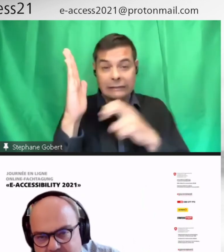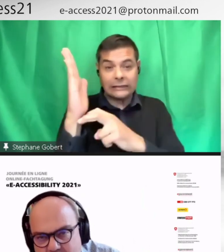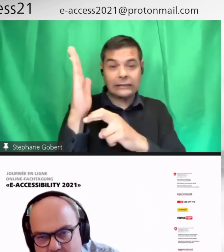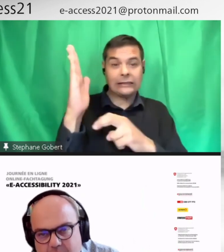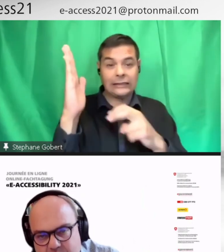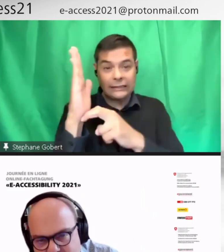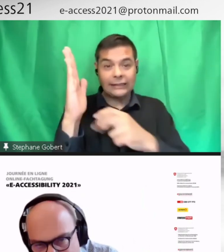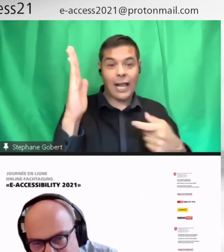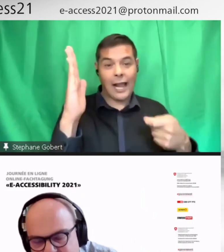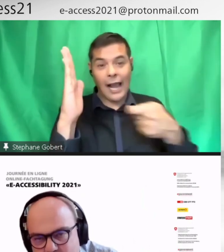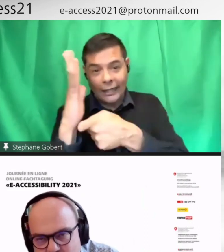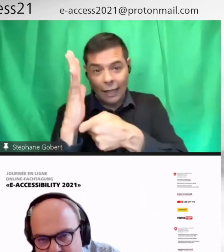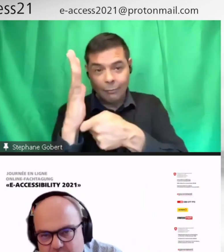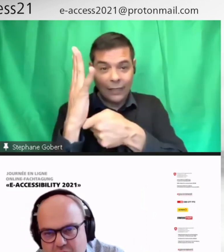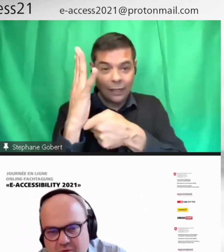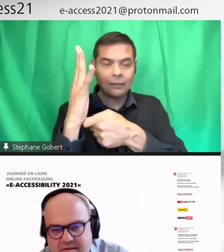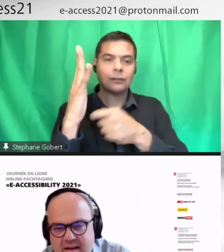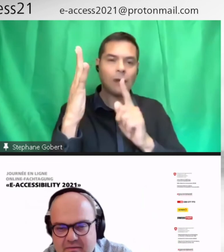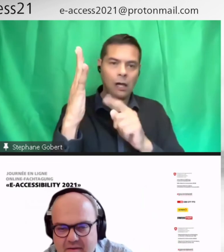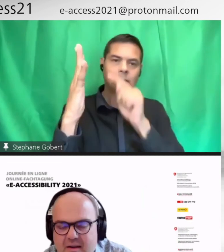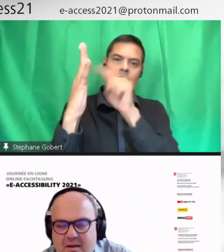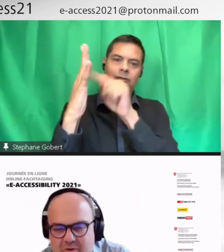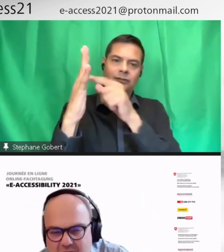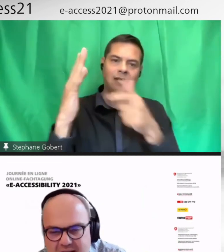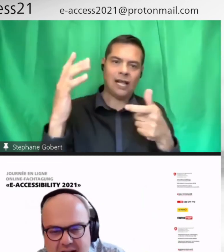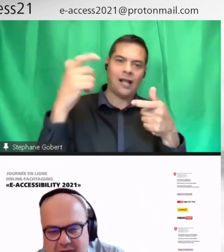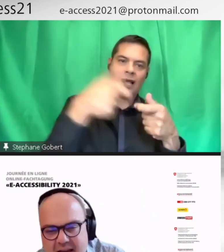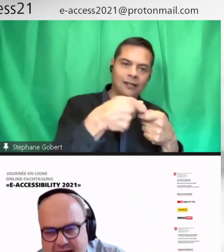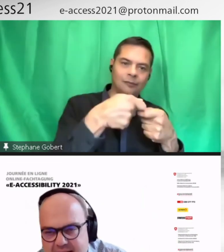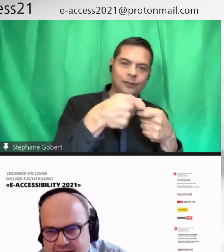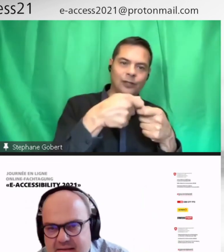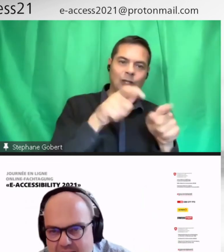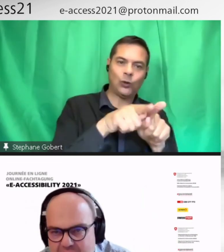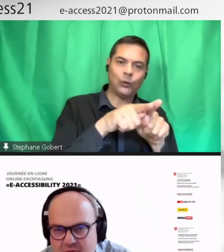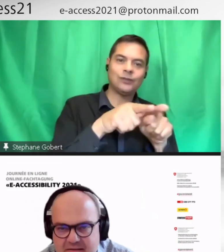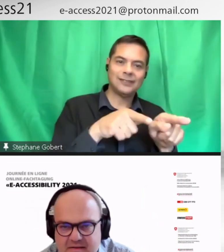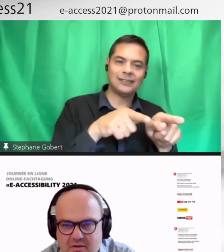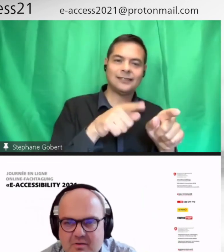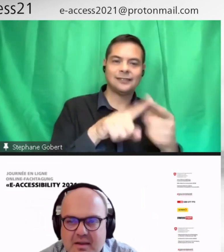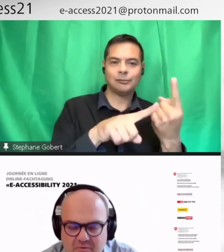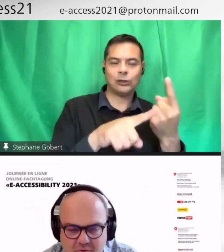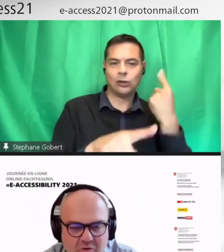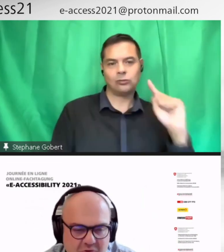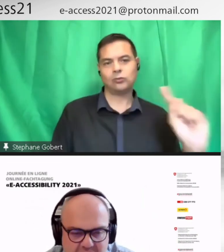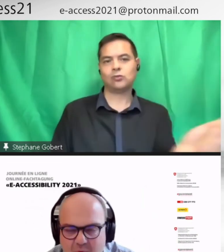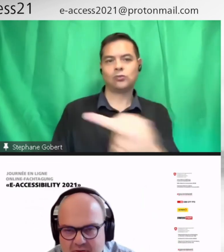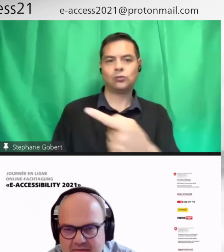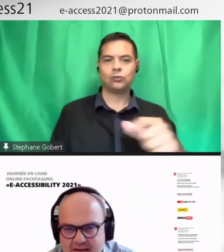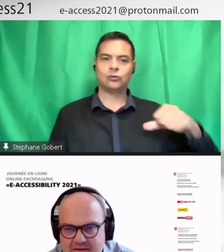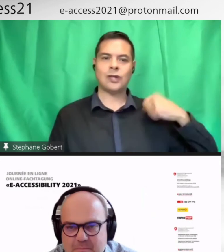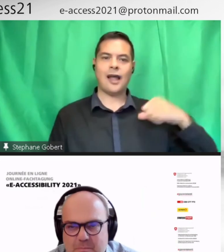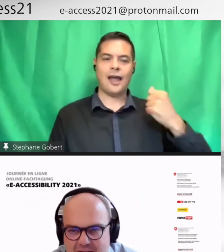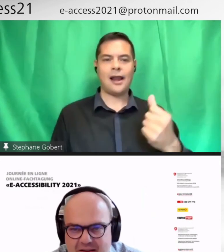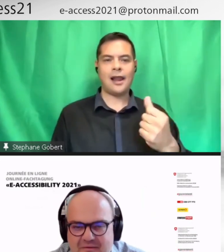écoles qui soient effectivement justes pour tous les élèves, et tous les élèves aient accès à l'information et aux opportunités d'apprentissage.